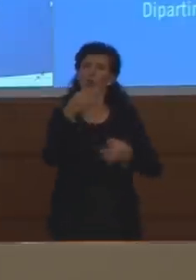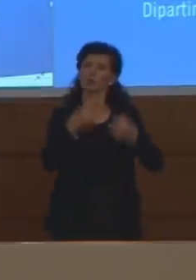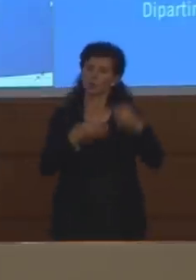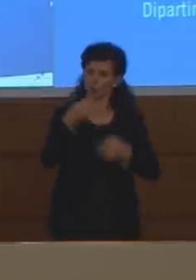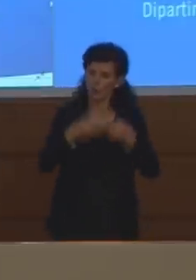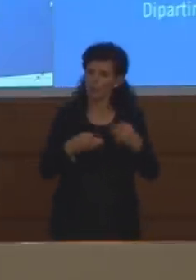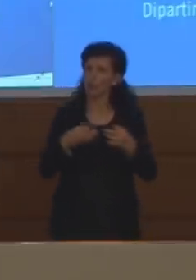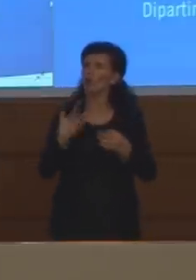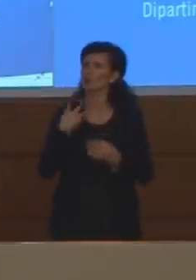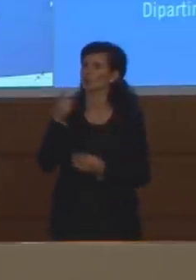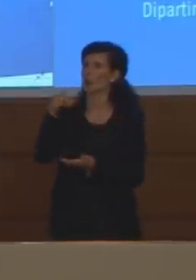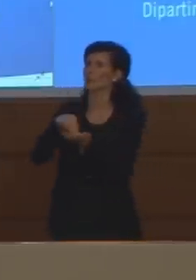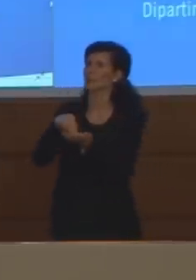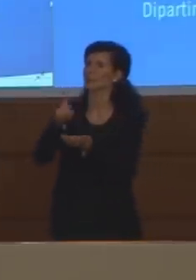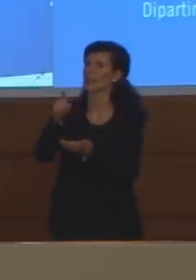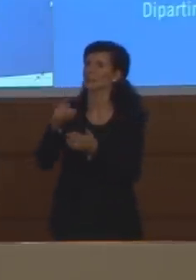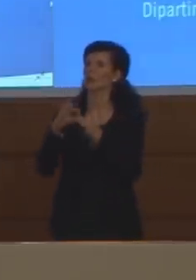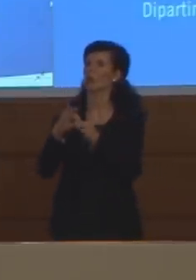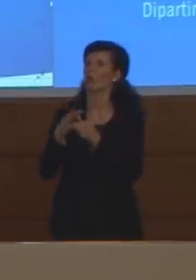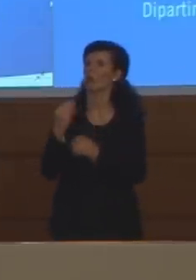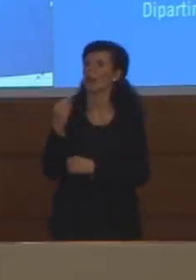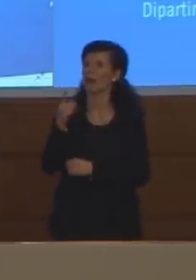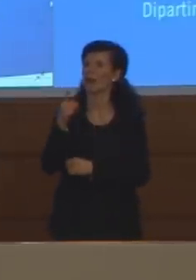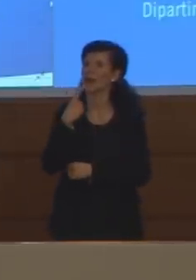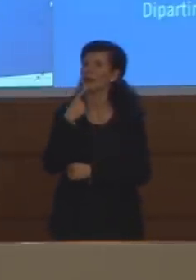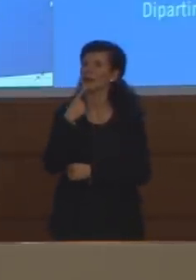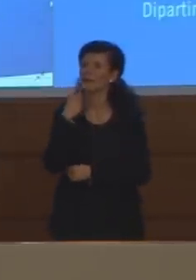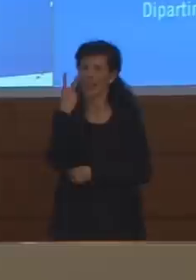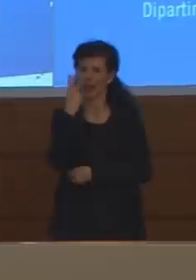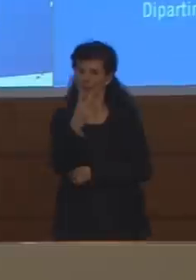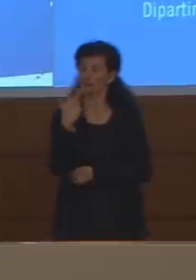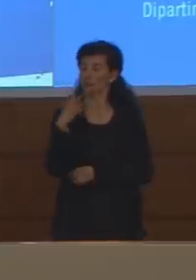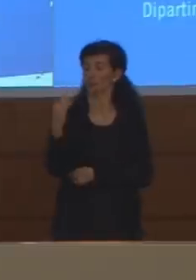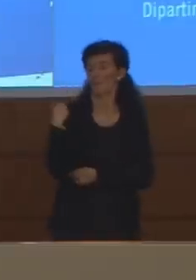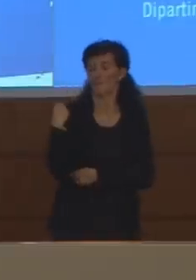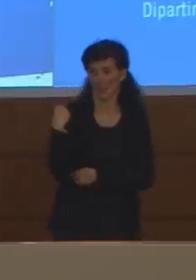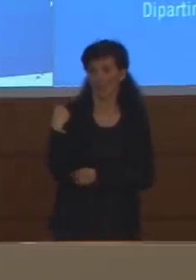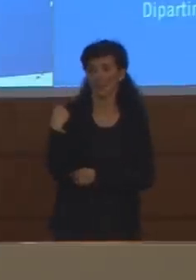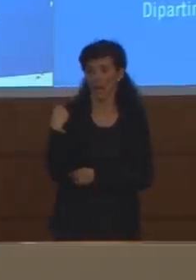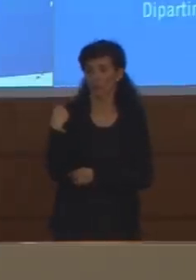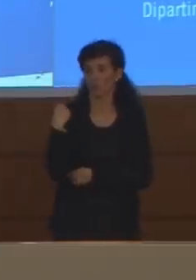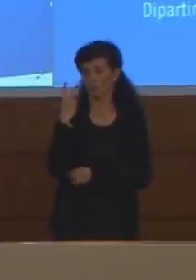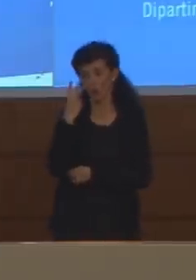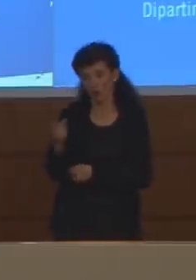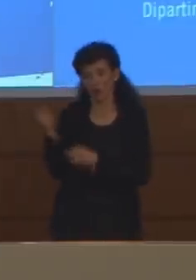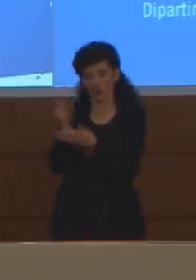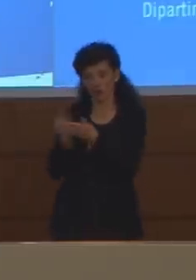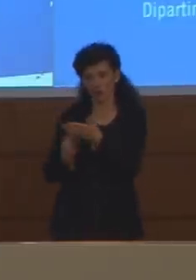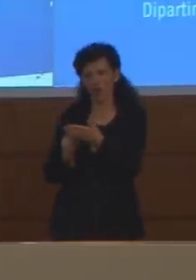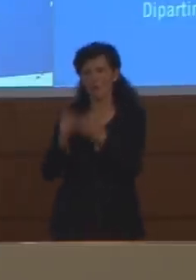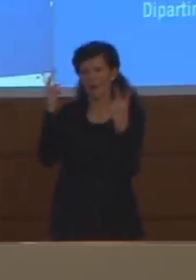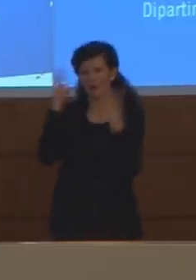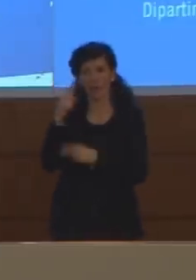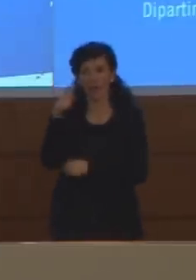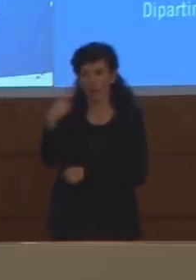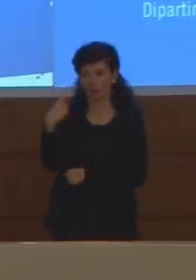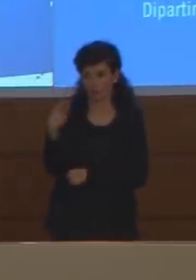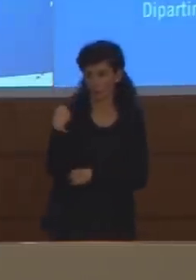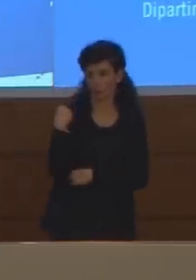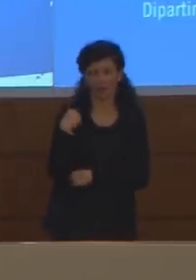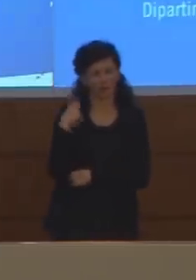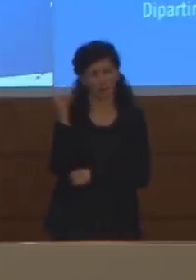collega qui di chi l'ha visto che mi aveva posto una domanda qualche giorno fa io non ho dimenticato la domanda quindi